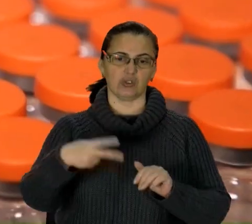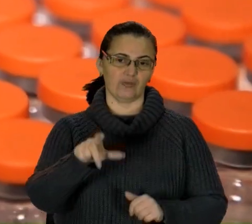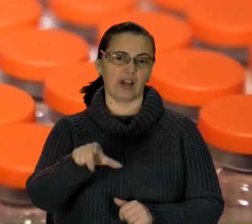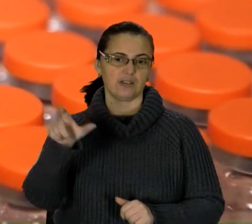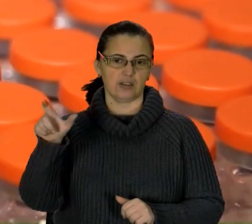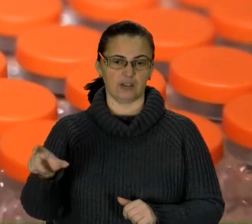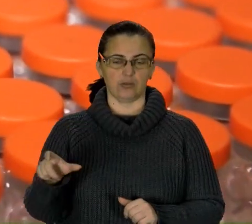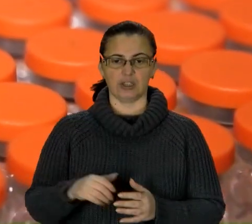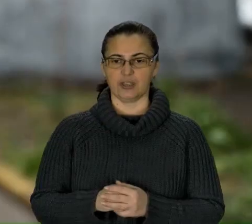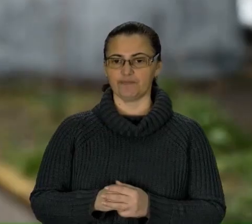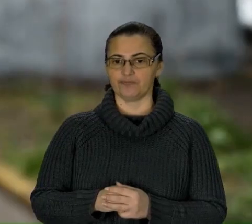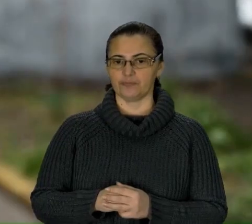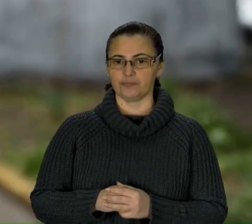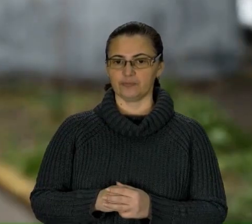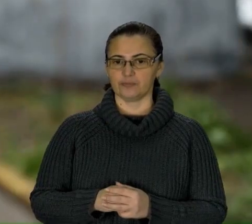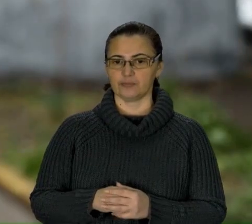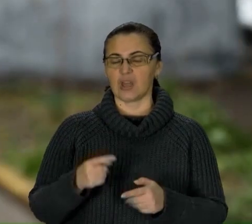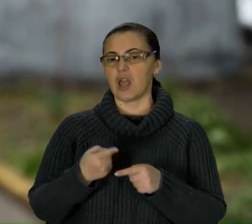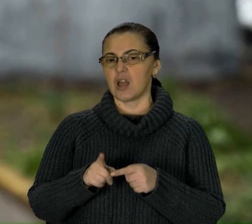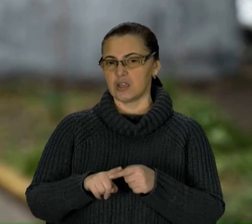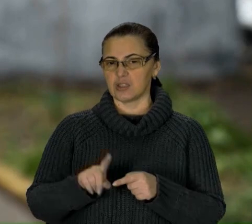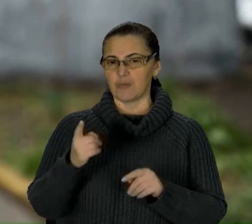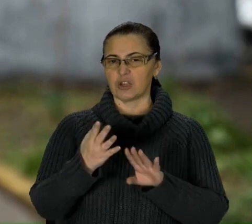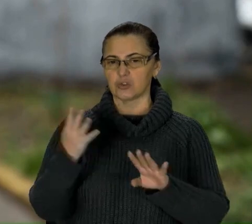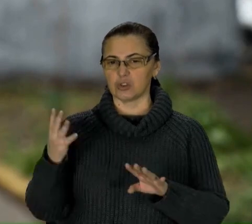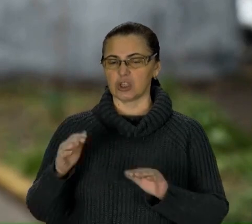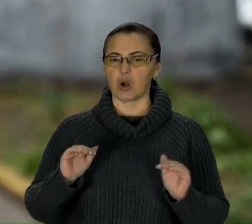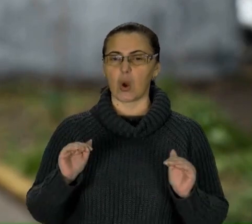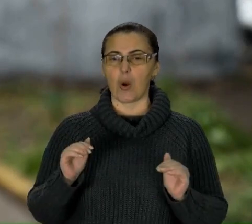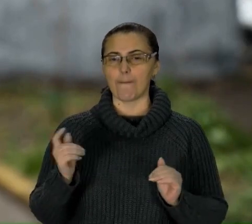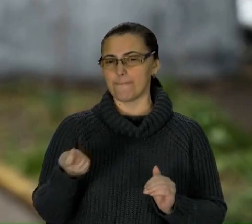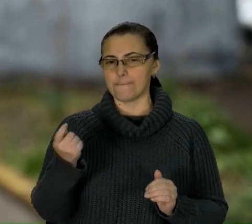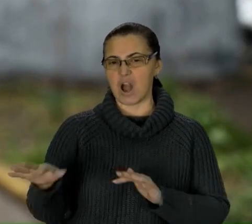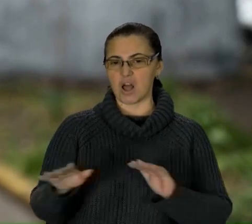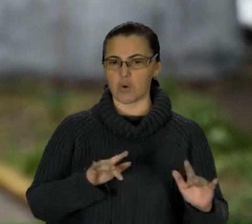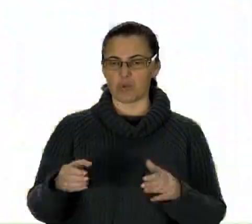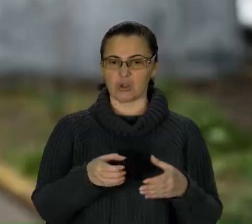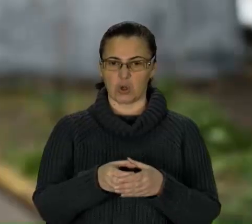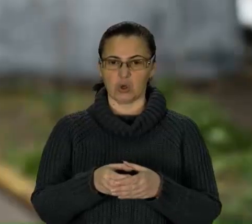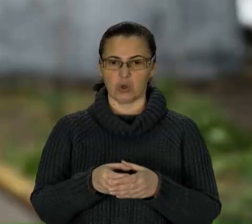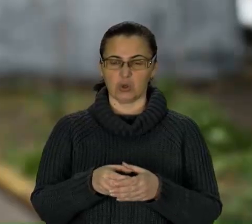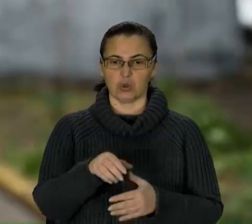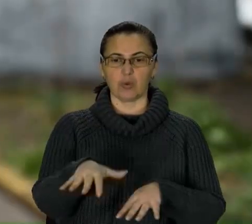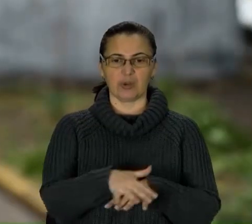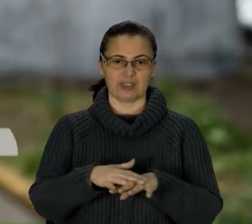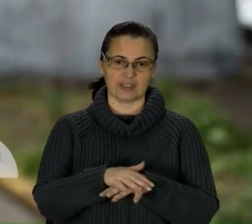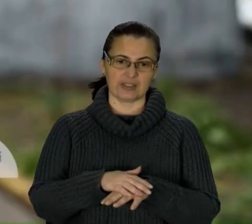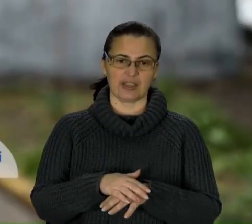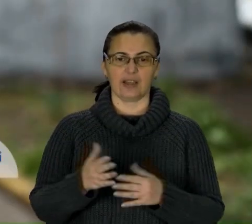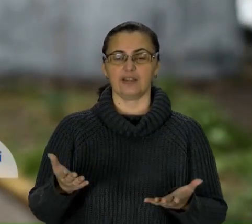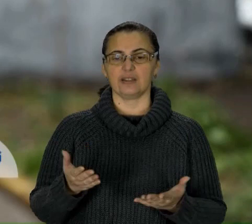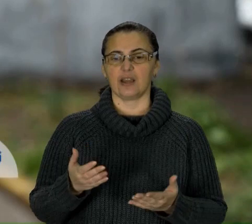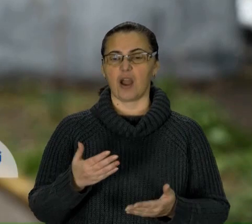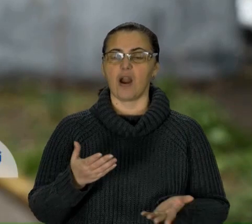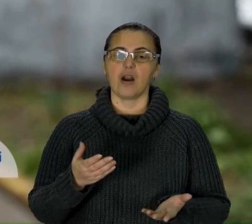певних категорій. Це такі, як маломобільні групи населення, тобто ті люди, які мають проблеми з пересуванням. Освітяни, тобто ті,